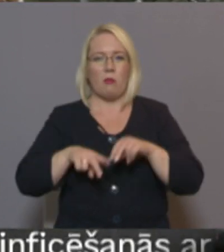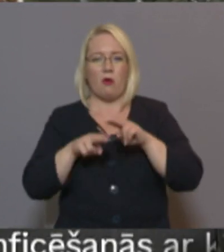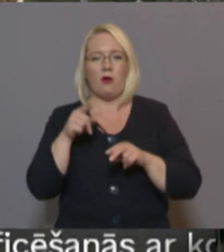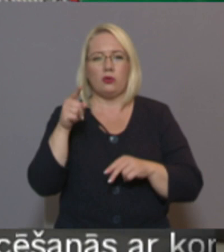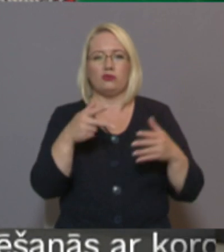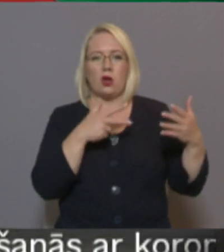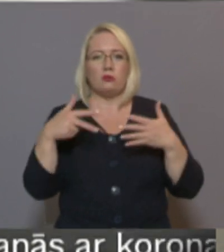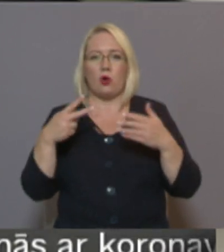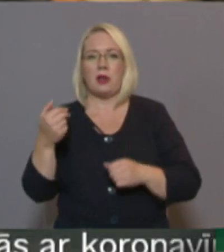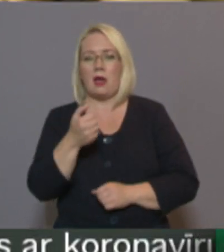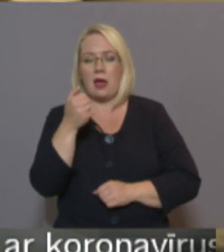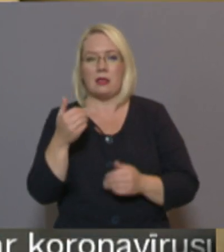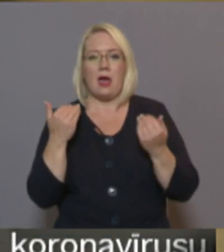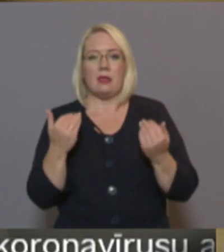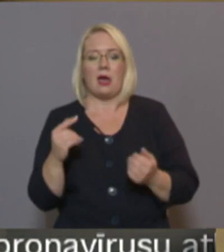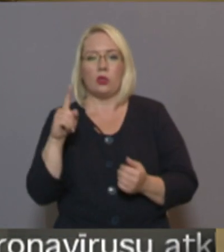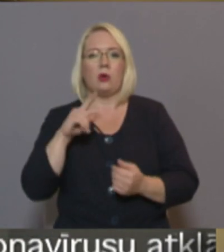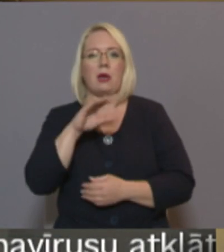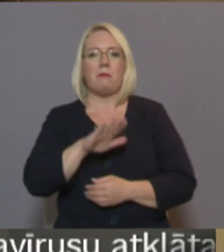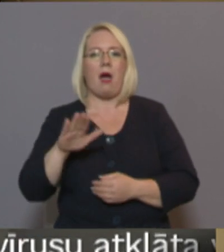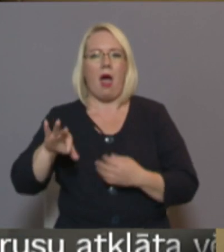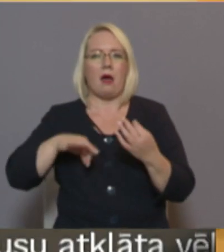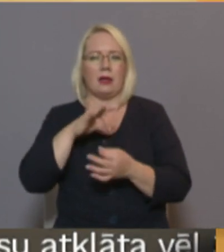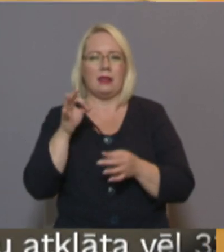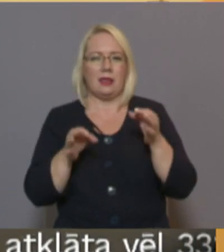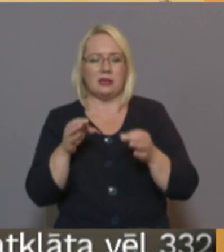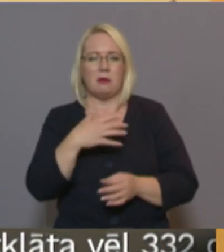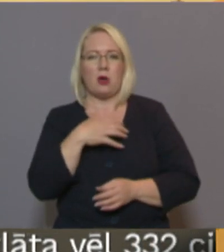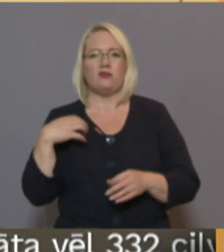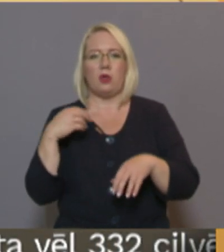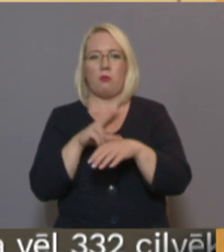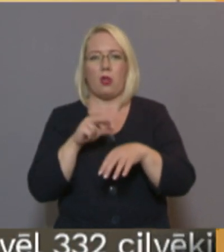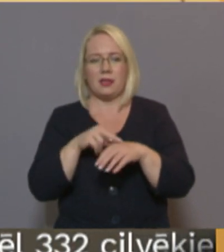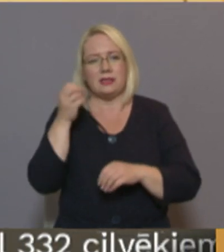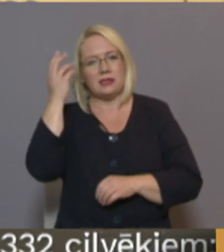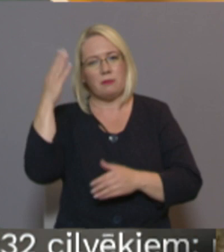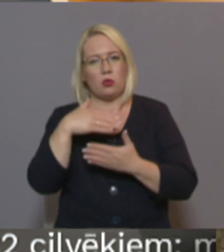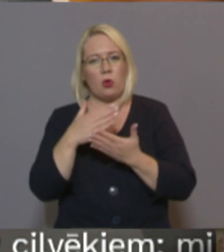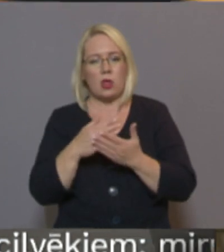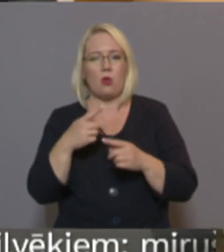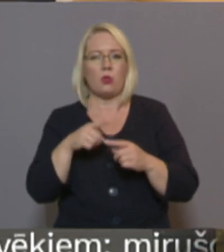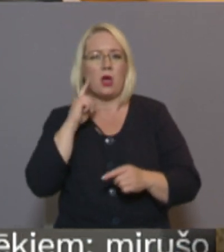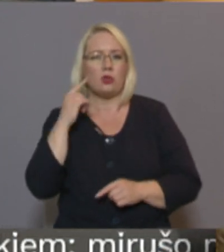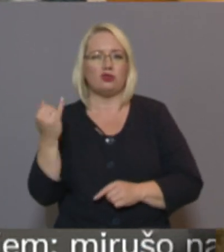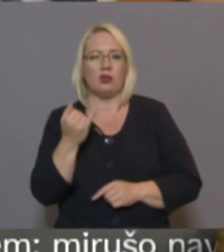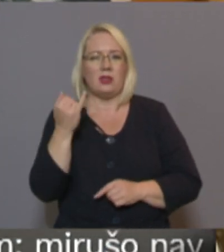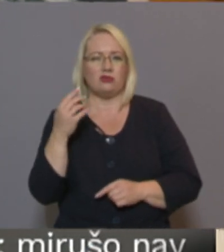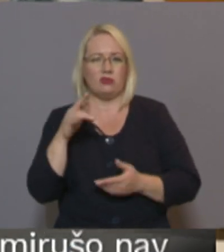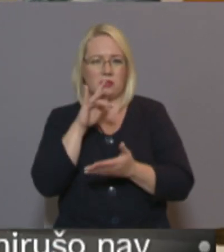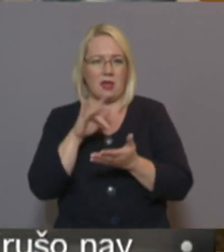gadā. Šoprīd šeit atrodas Grobiņas bāriņties pašvaldības policiju, izglītības nodaļu un jaunieši interescentrs. Jau 2016.